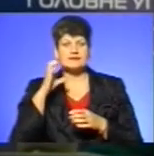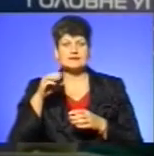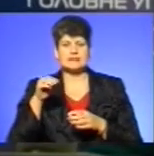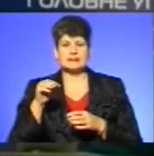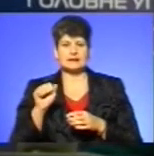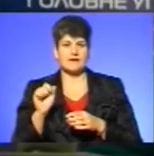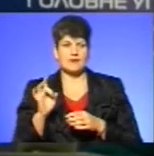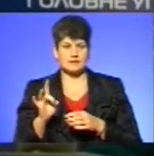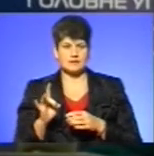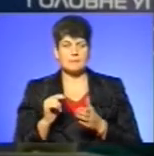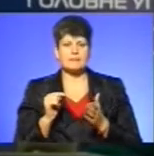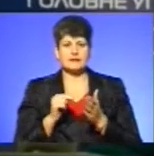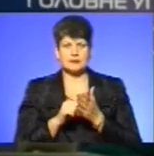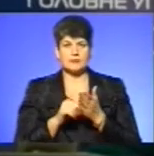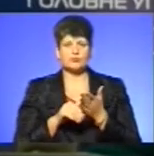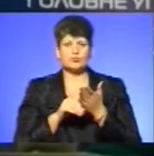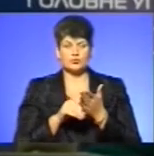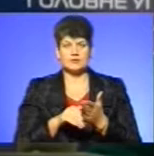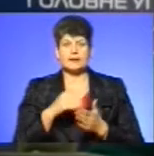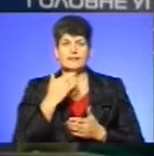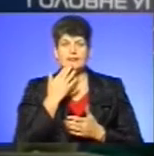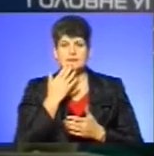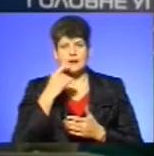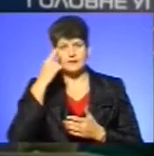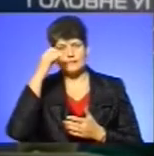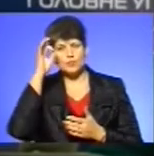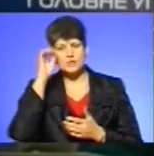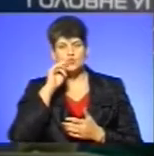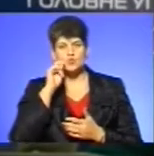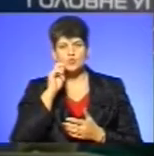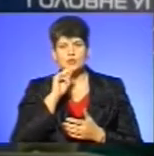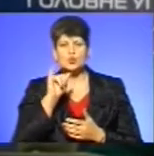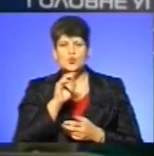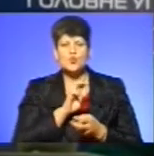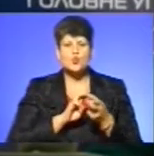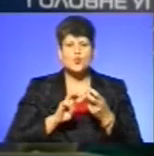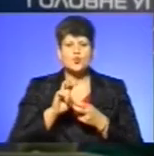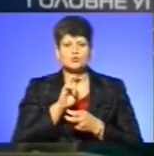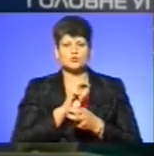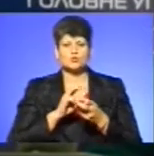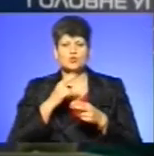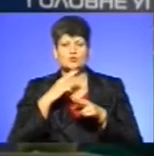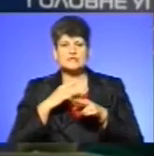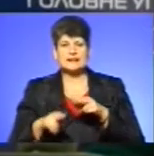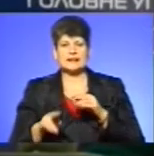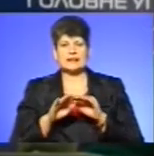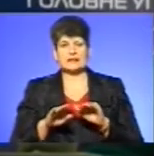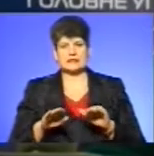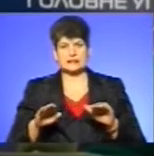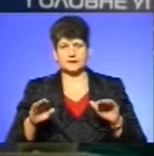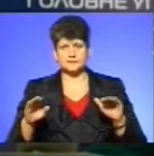якої – допомогти Національній поліції України у розшуку зниклих діток.